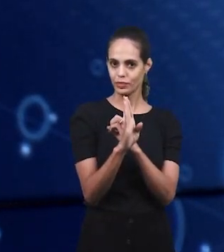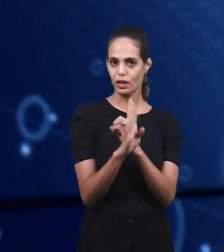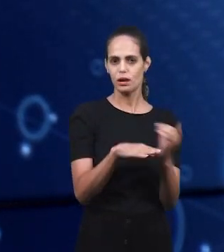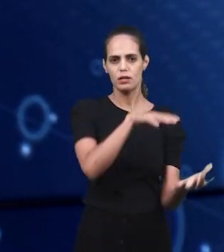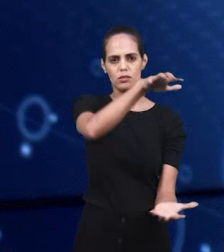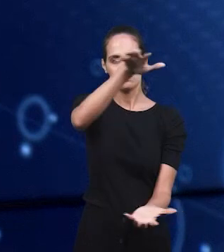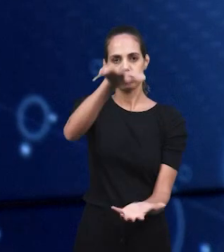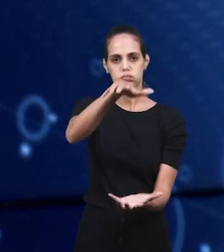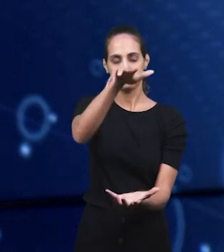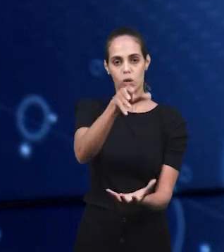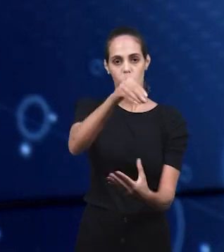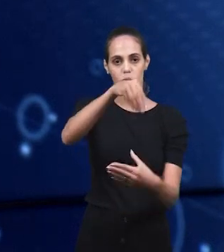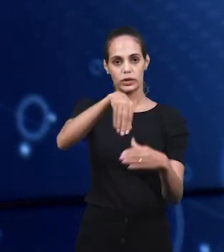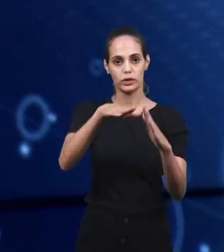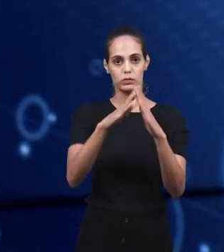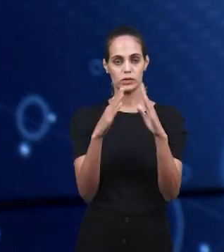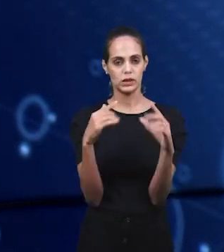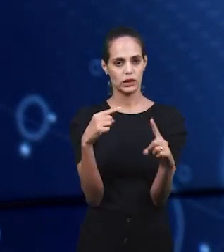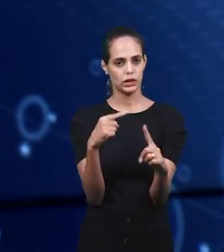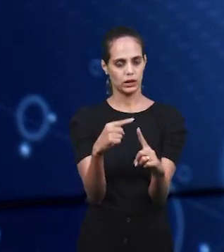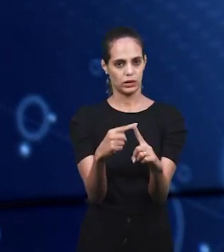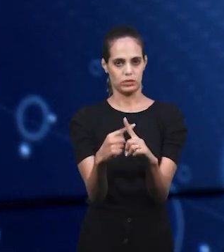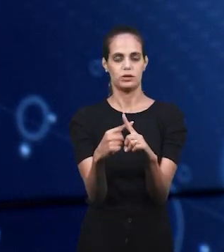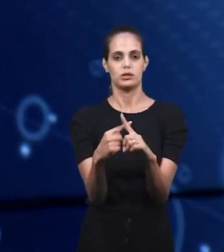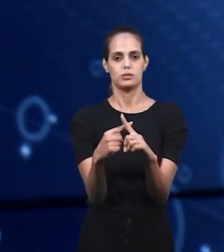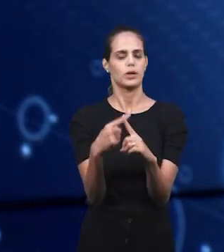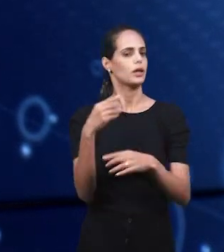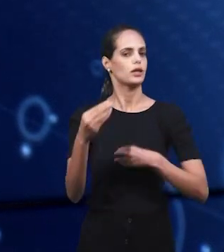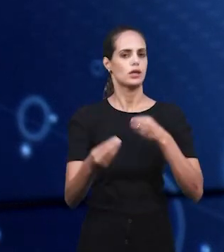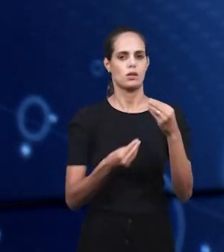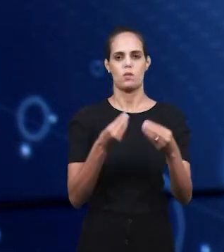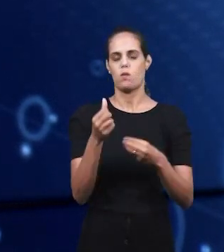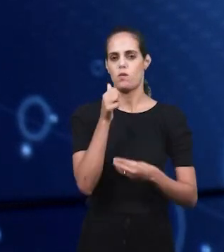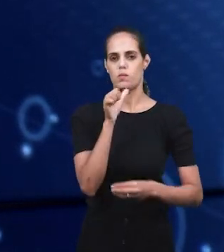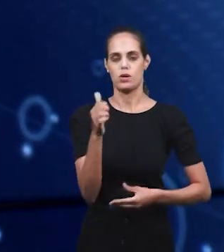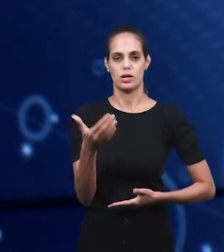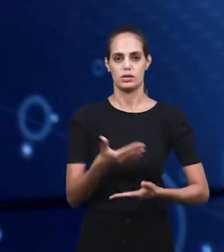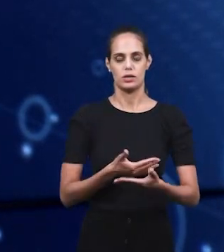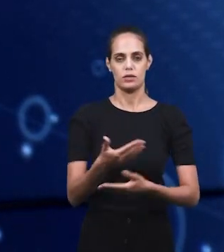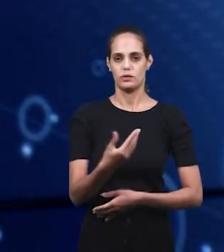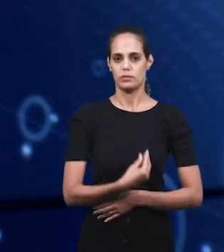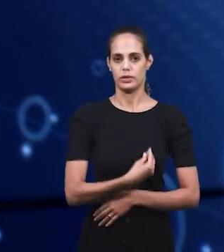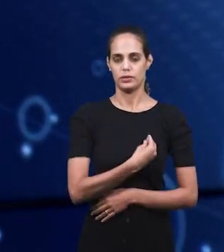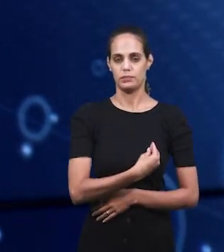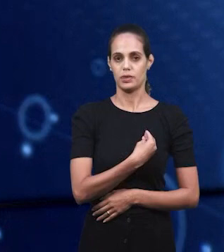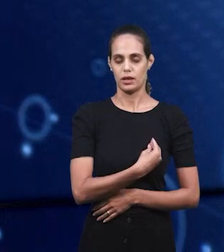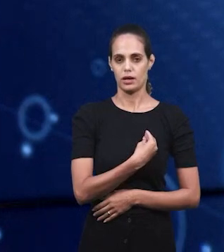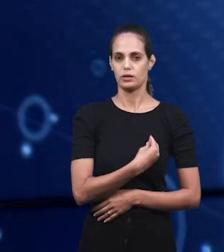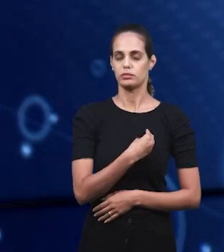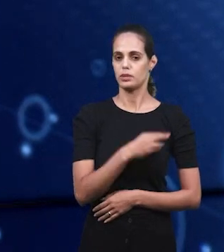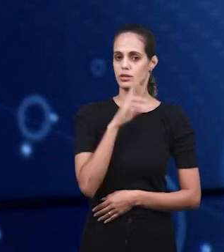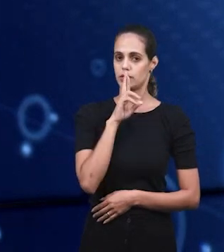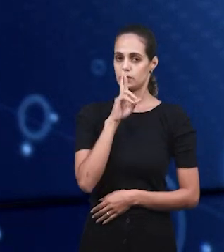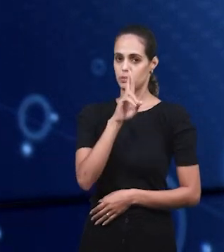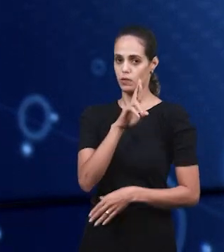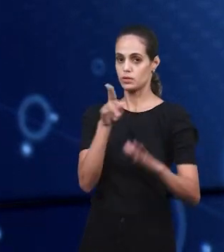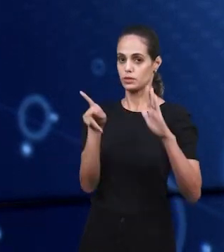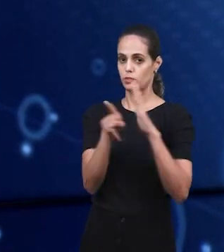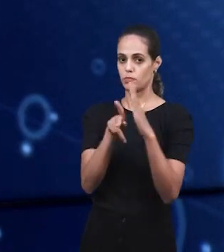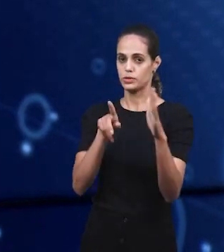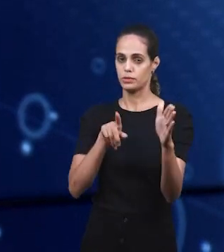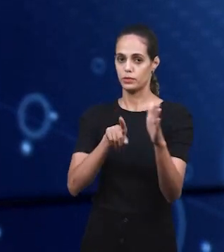получена в церквях, как сестры. Они воспринимают уроки воскресной школы и ответы на